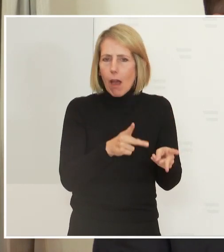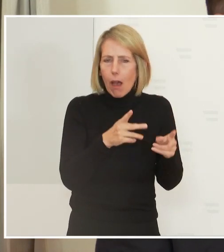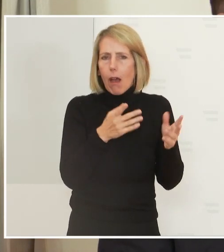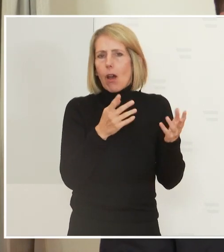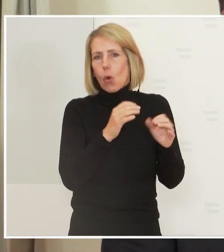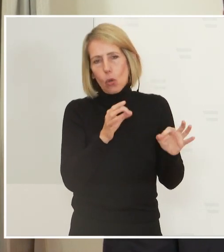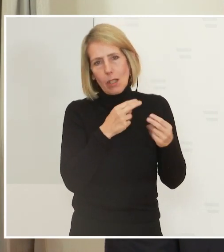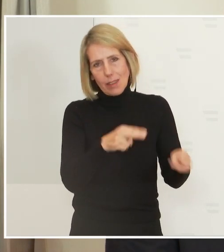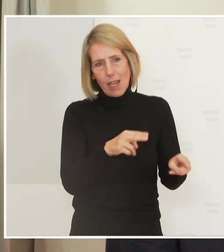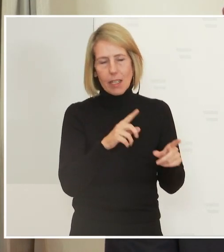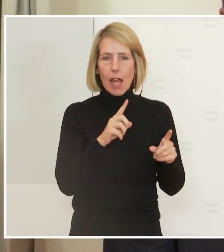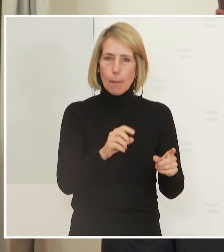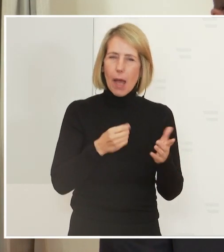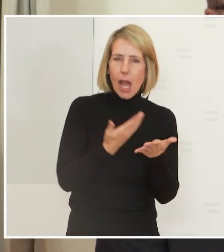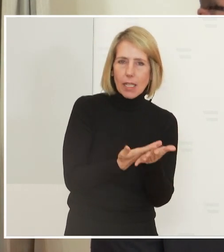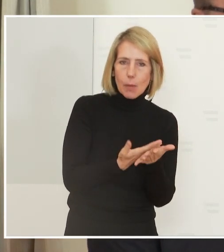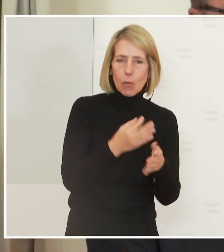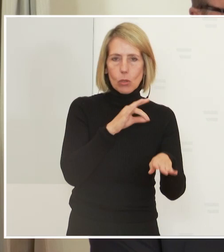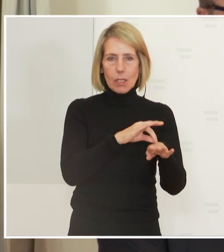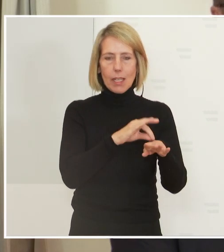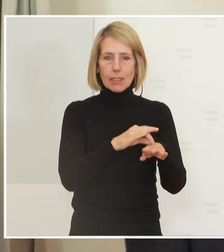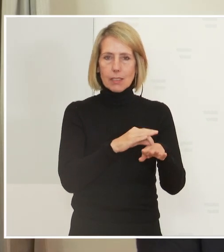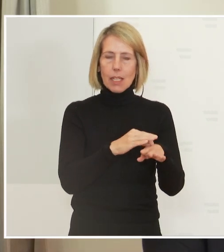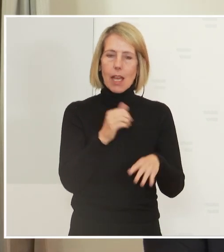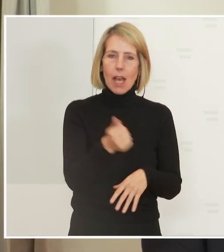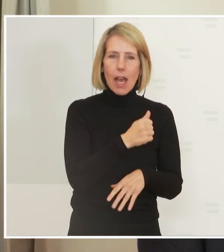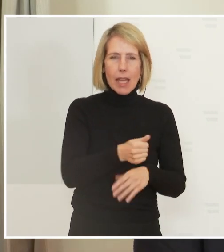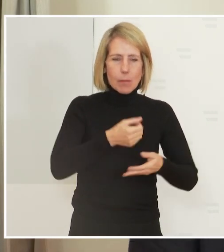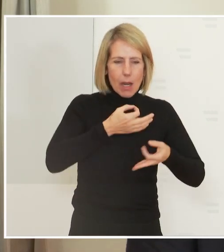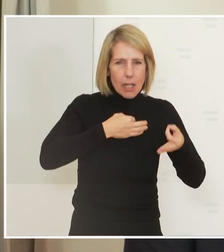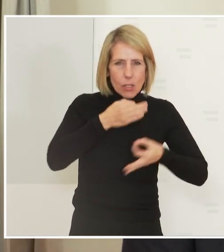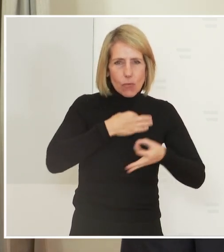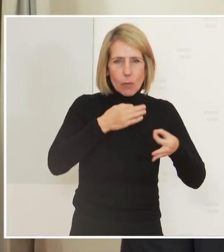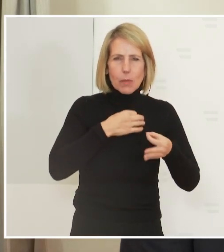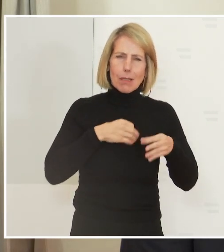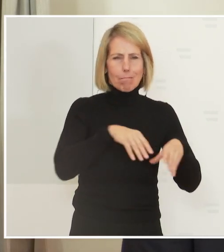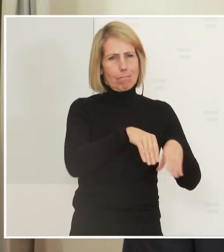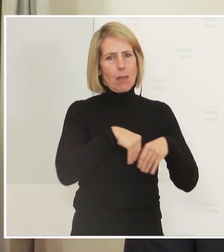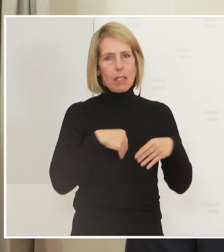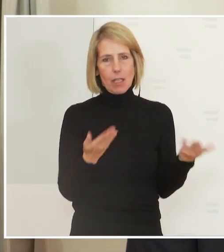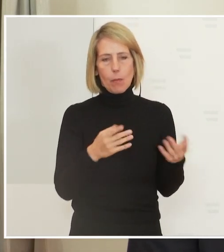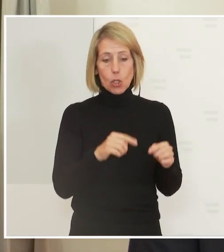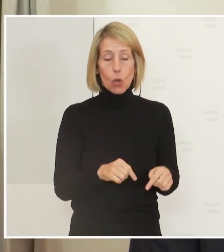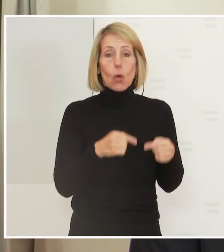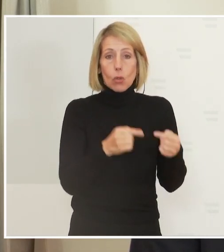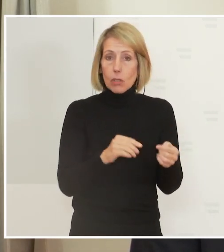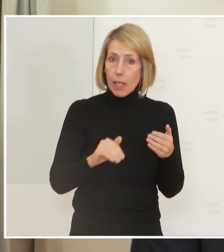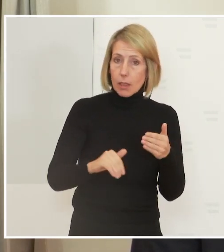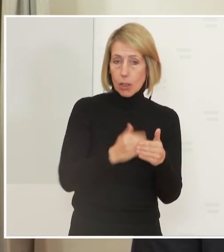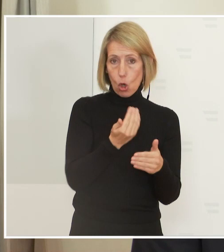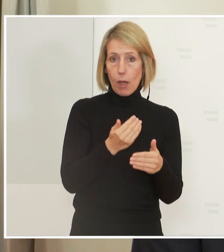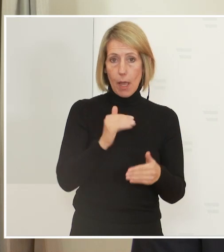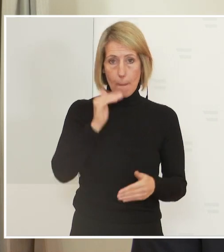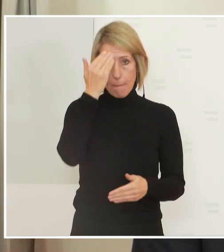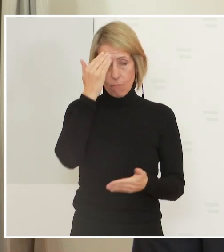Angebot der Ärztinnen und Ärzte an, sich einmal darüber zu informieren und fällen sie dann eine bewusste